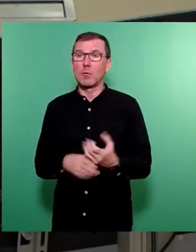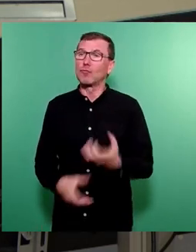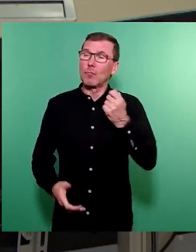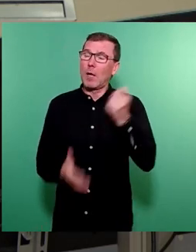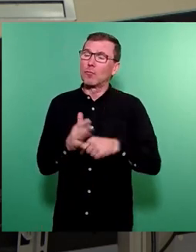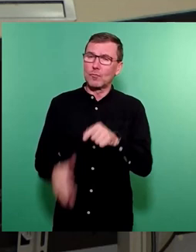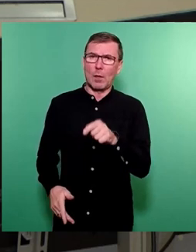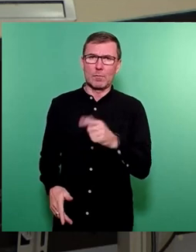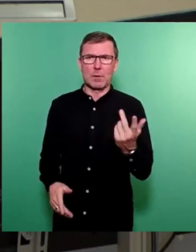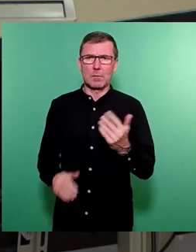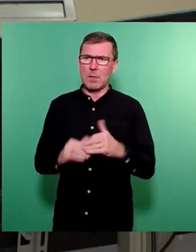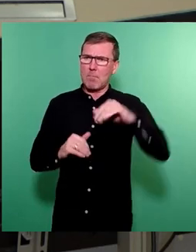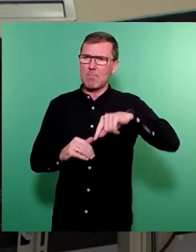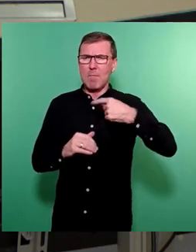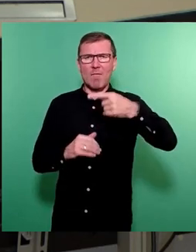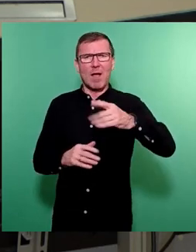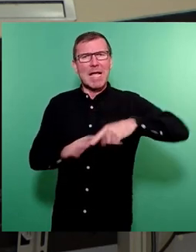und bei mehrfach Intensivtätern.